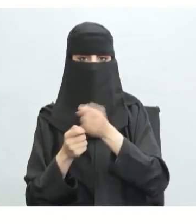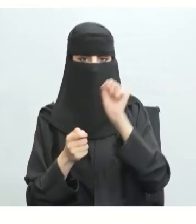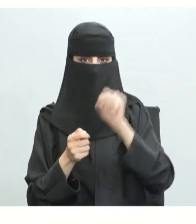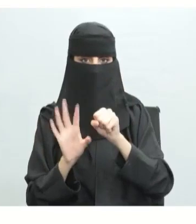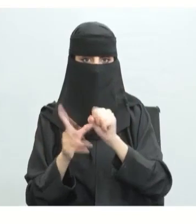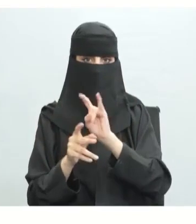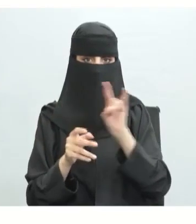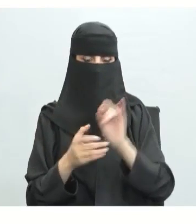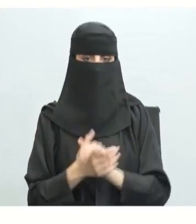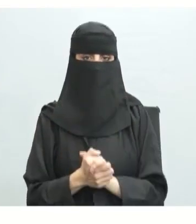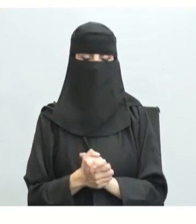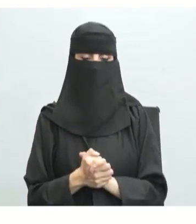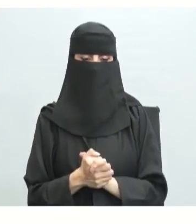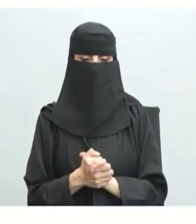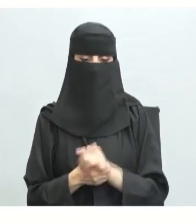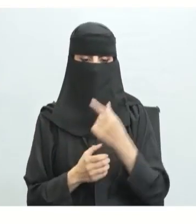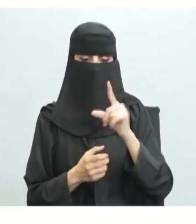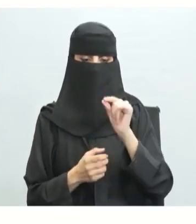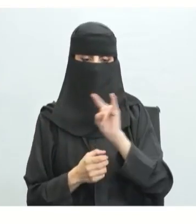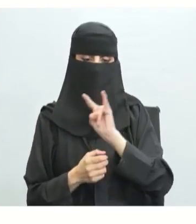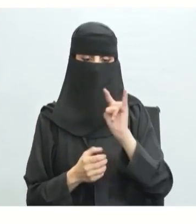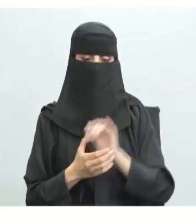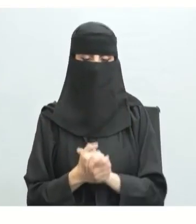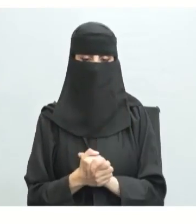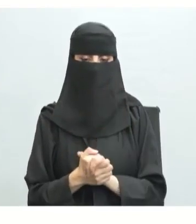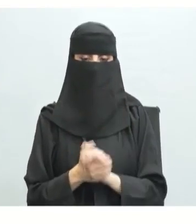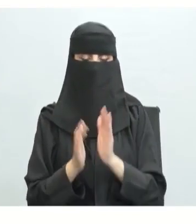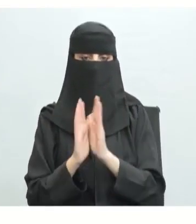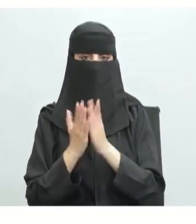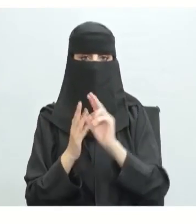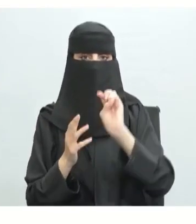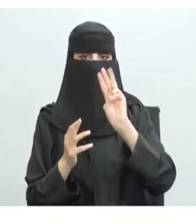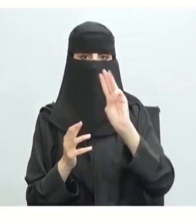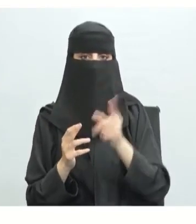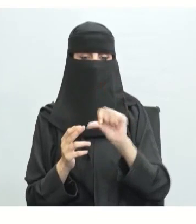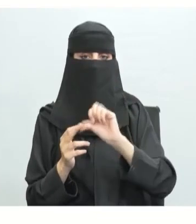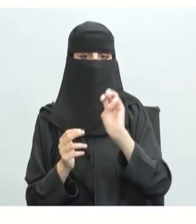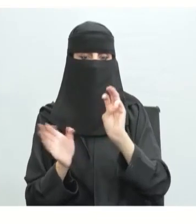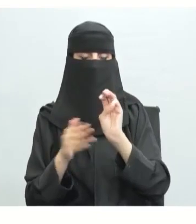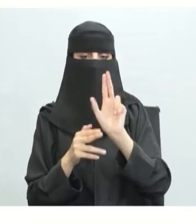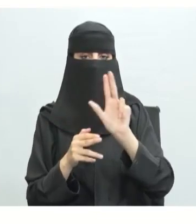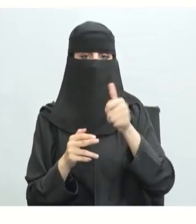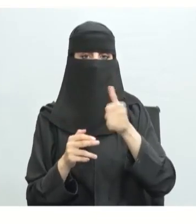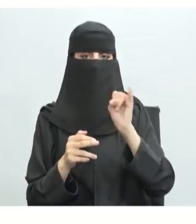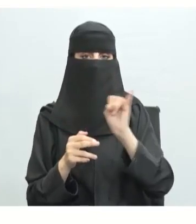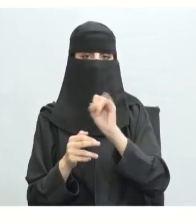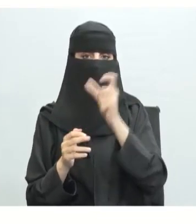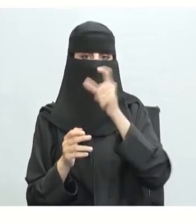أحسنتم لا سابعا كتاب ثروة الأمم هو من تأليف مارغرات تاتشر قل لآدم سميث